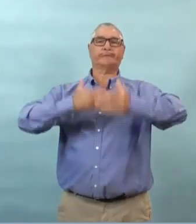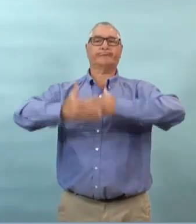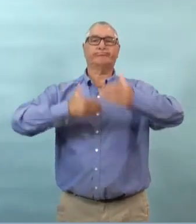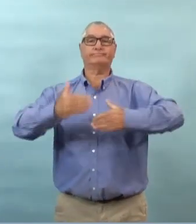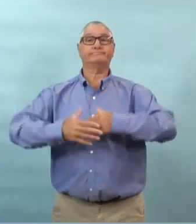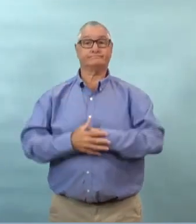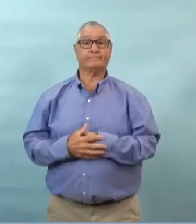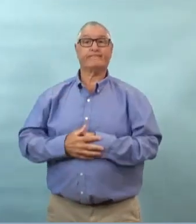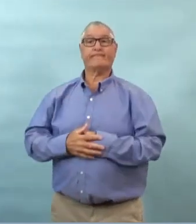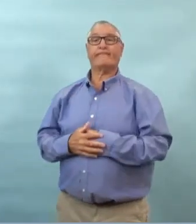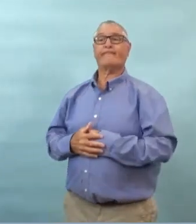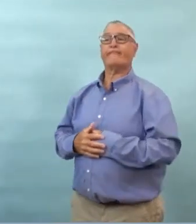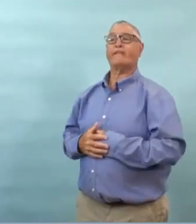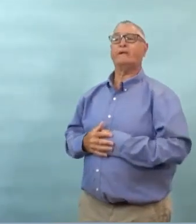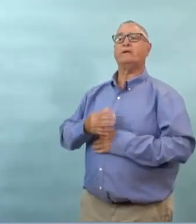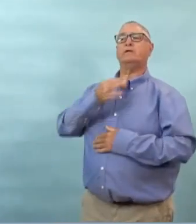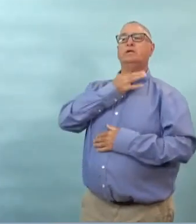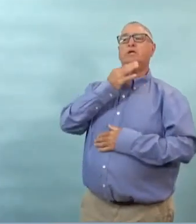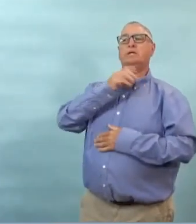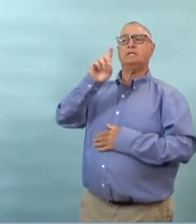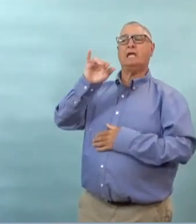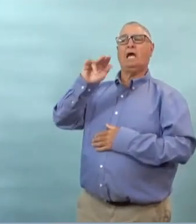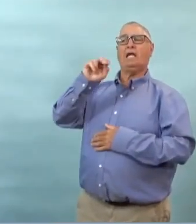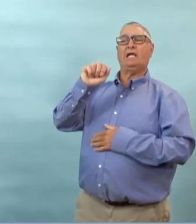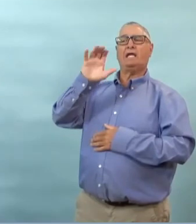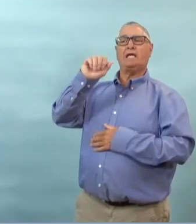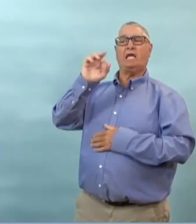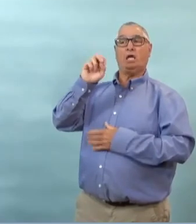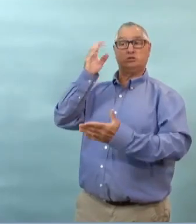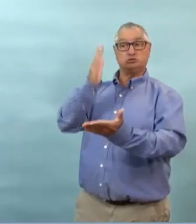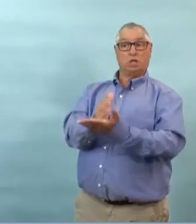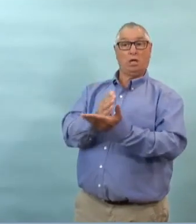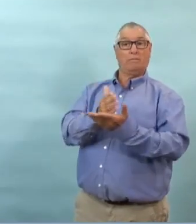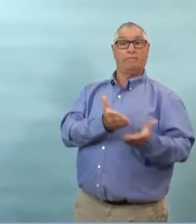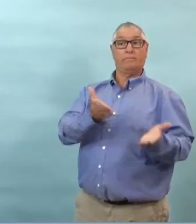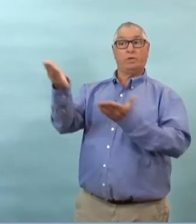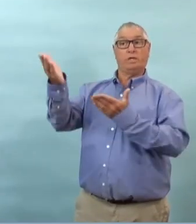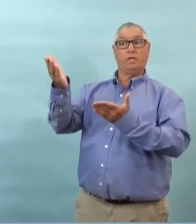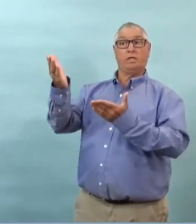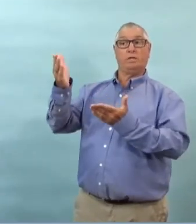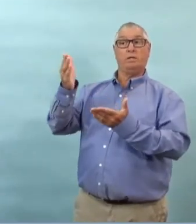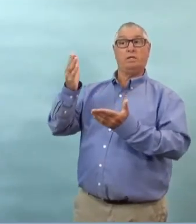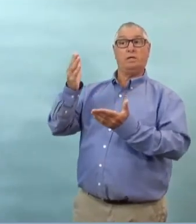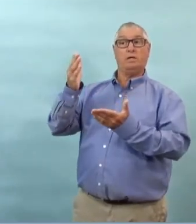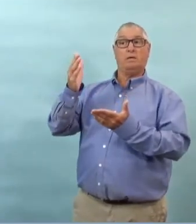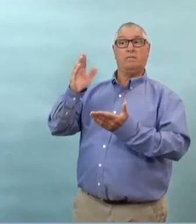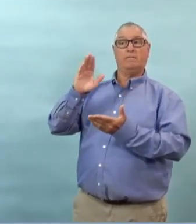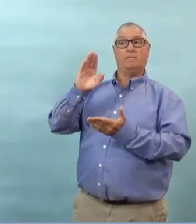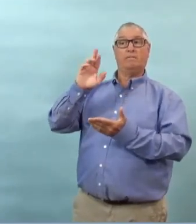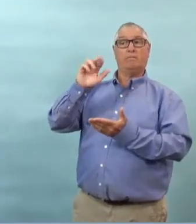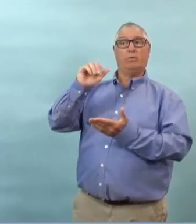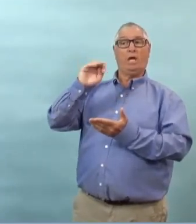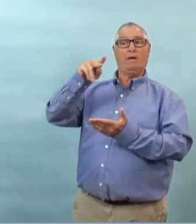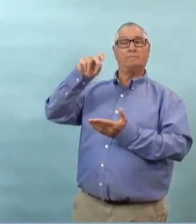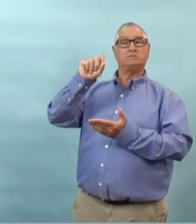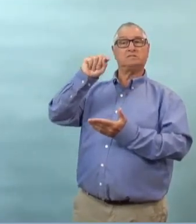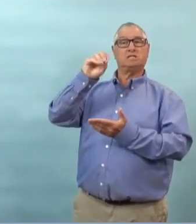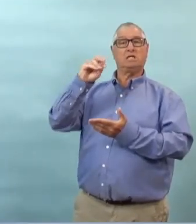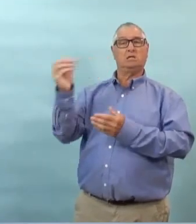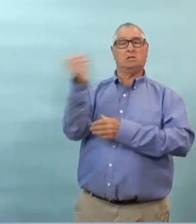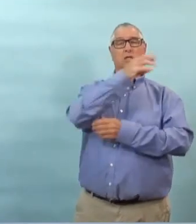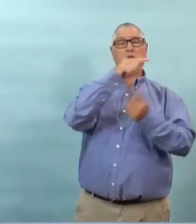nous aider est ce que d'anneker a cessé d'envoyer des échantillons en ontario